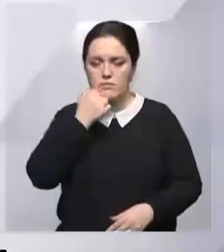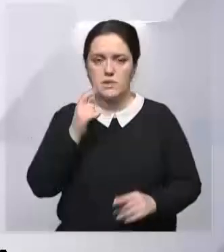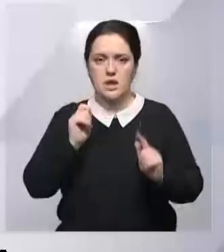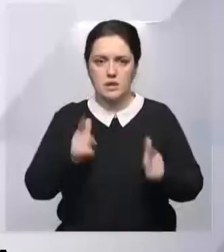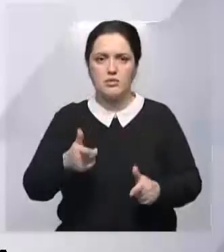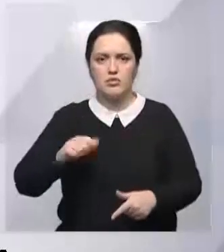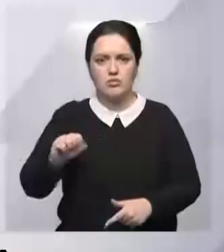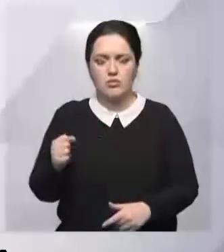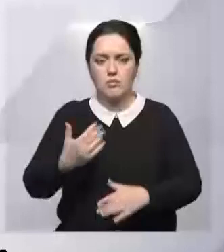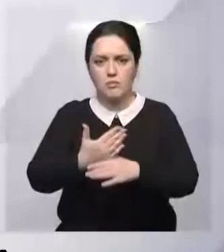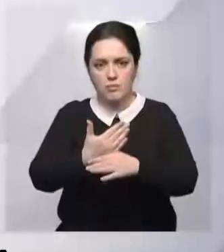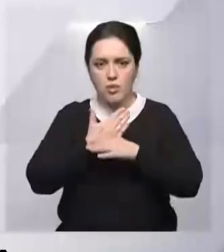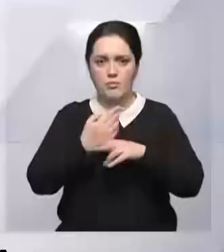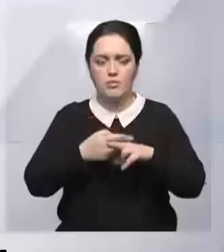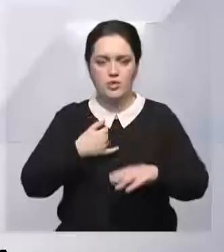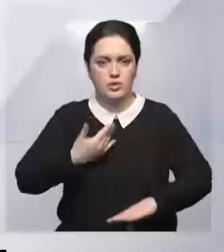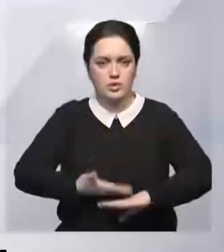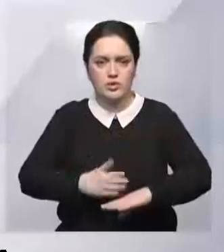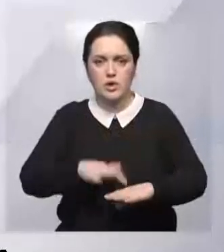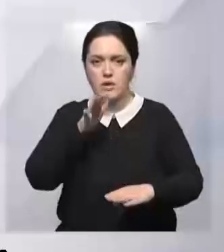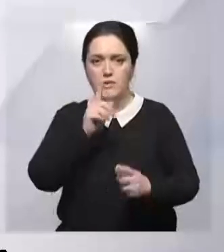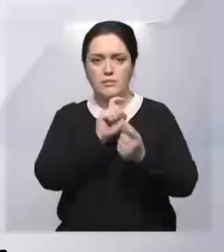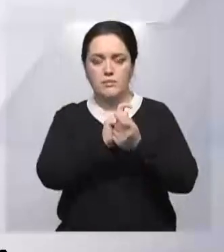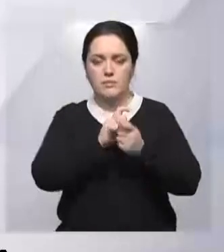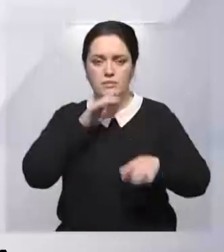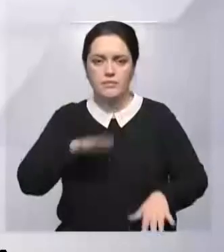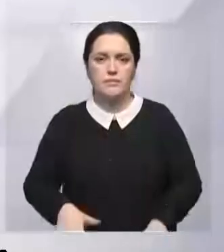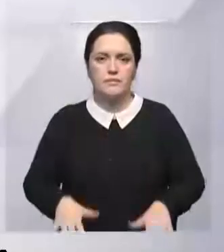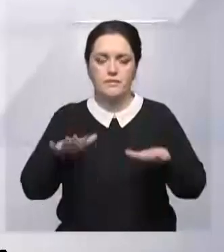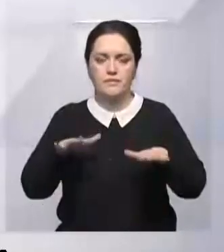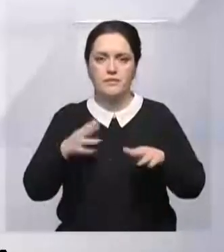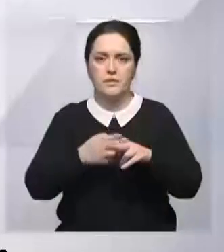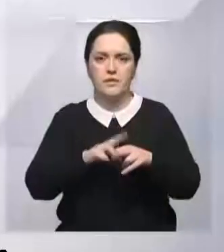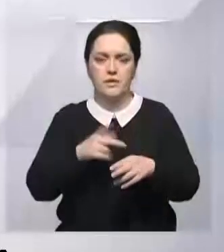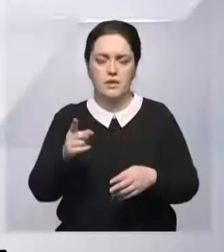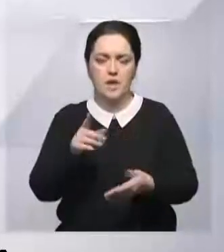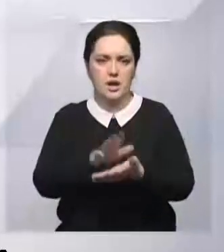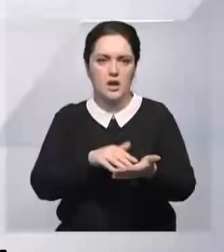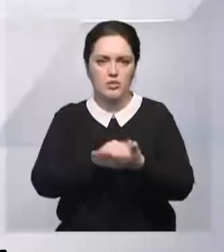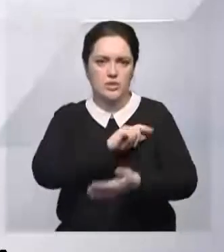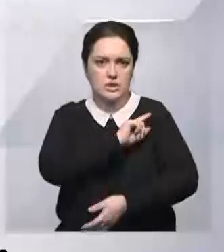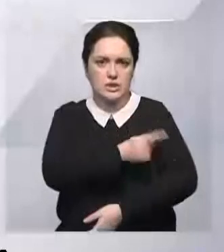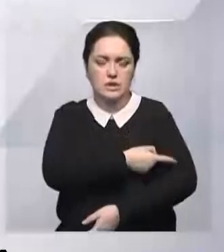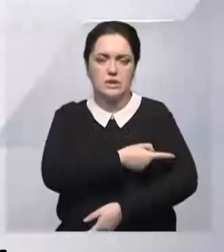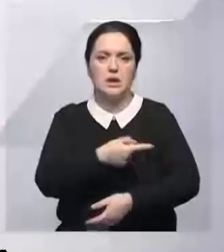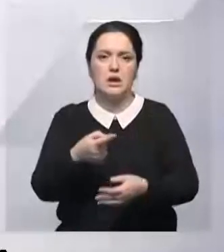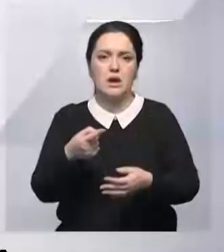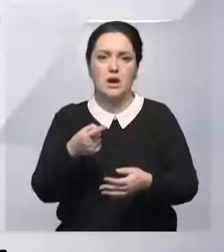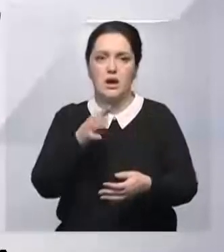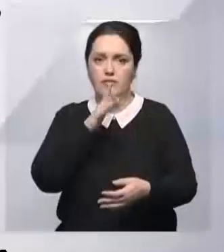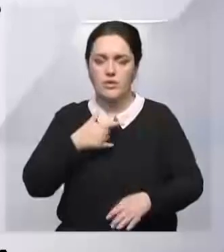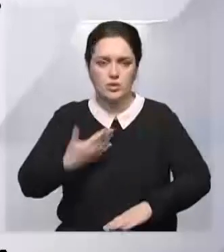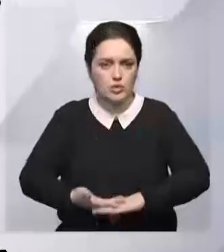друзей проявить солидарность в нелегкое время противостояния беспрецедентным по своей разрушительной силе паводкам. Отрадно, что в момент